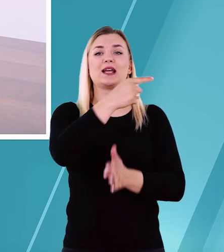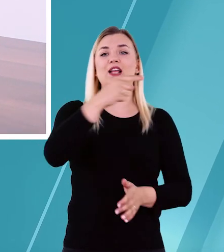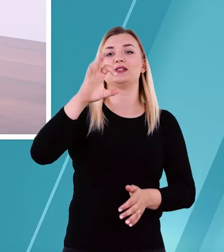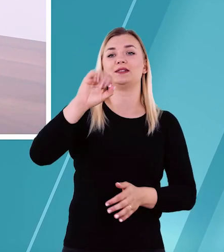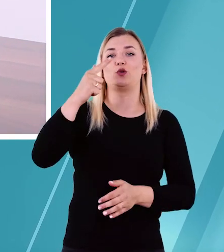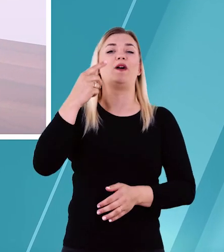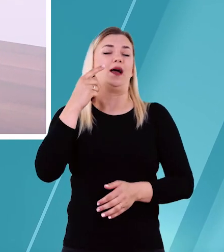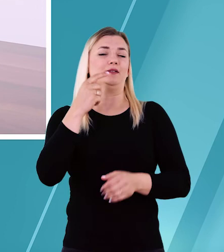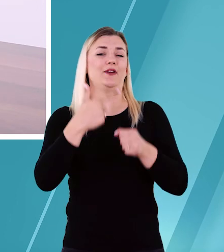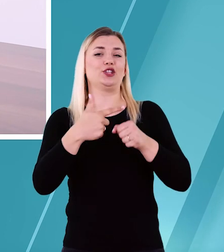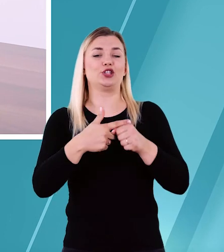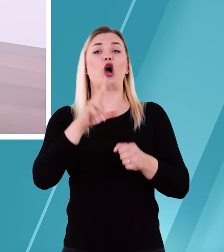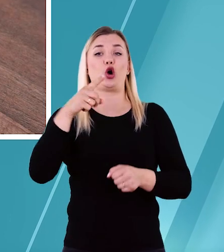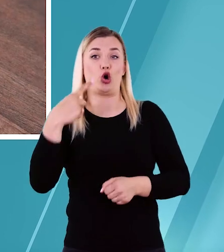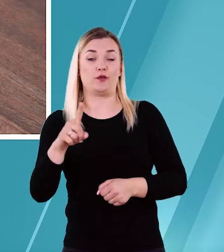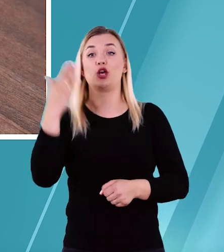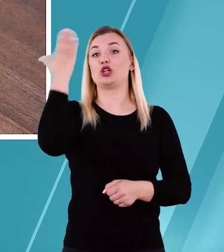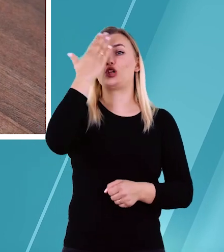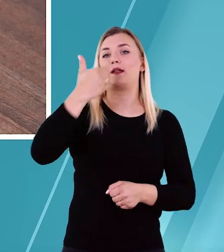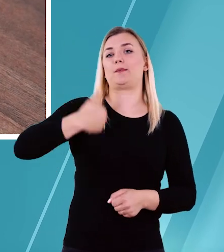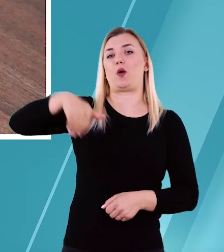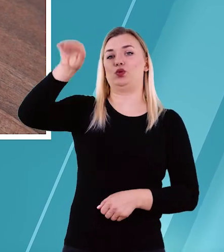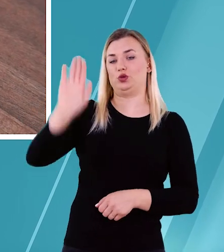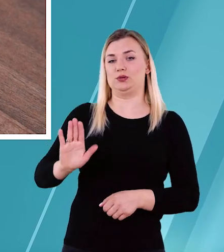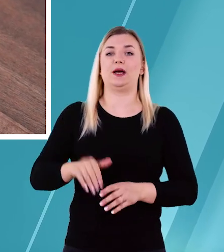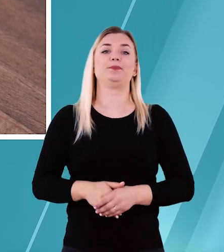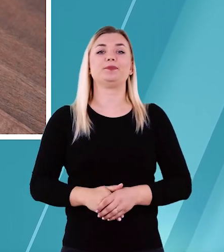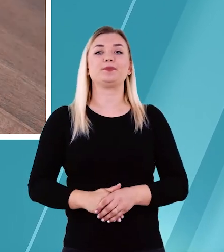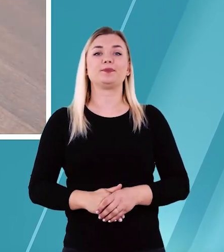16 020 Czarna Białostocka.